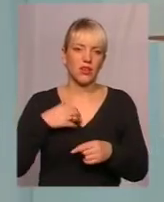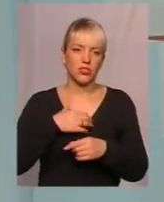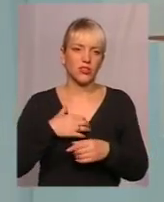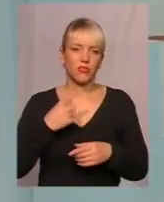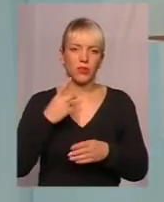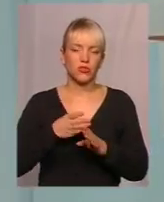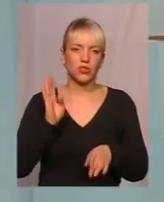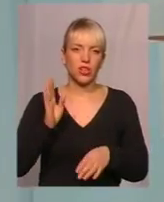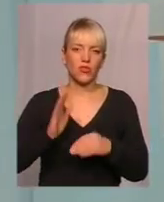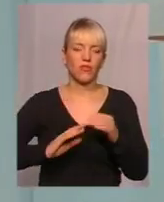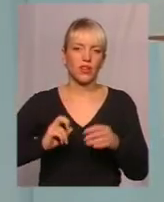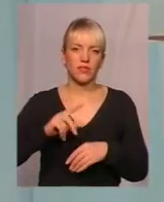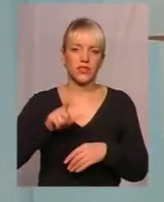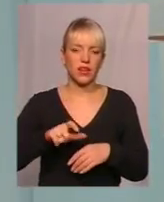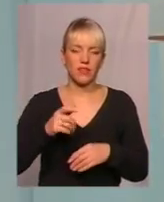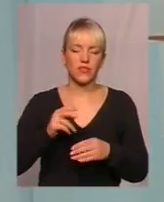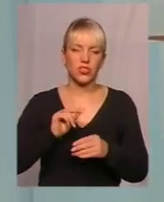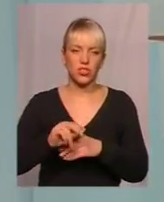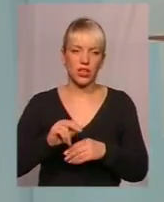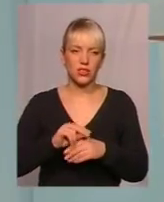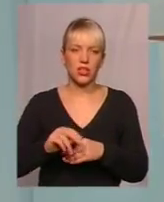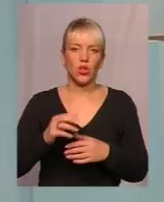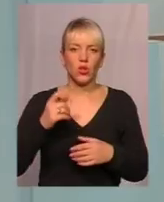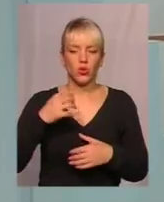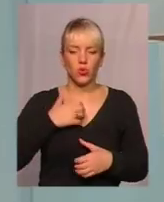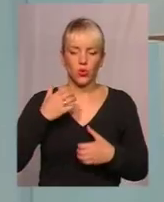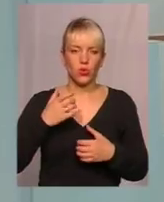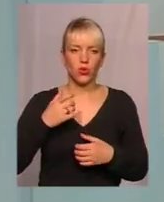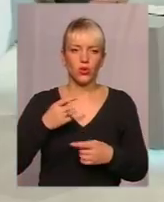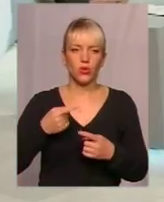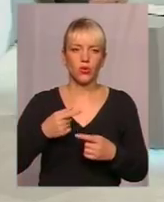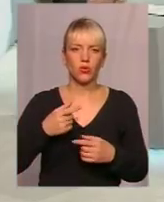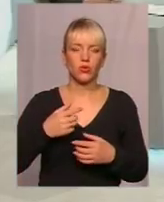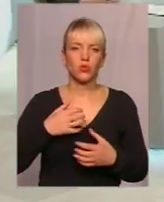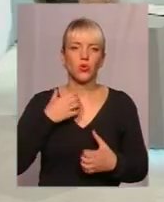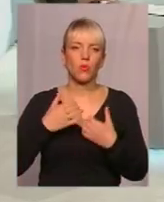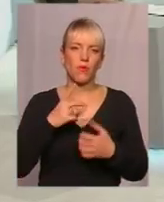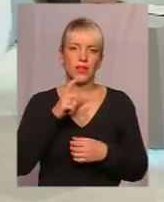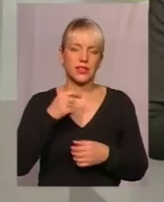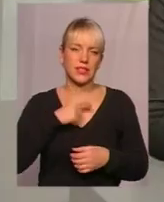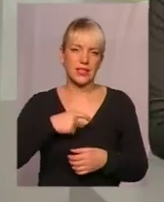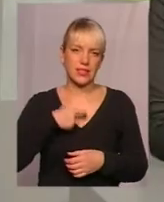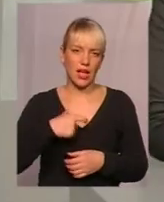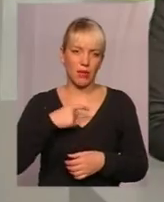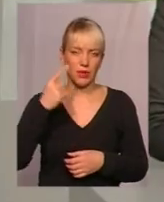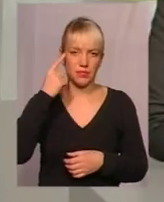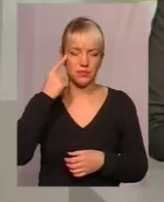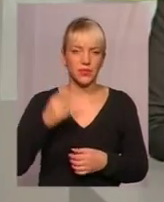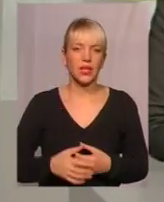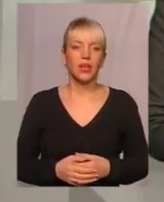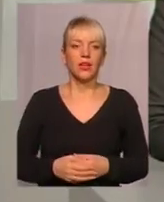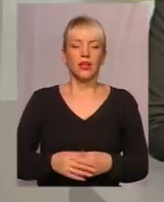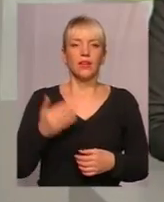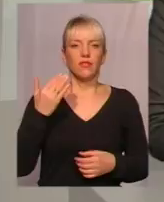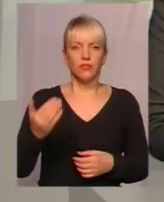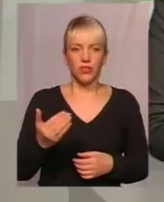фахівця, особливо психолога, вчать турбуватись про себе. Ви сьогодні торкнулися тему все ж таки